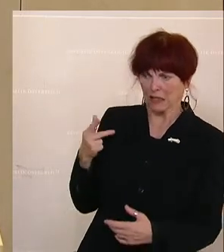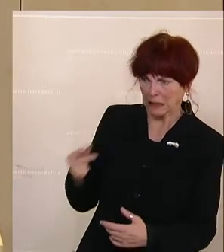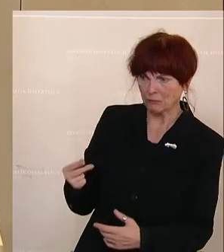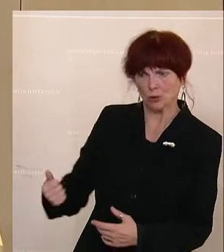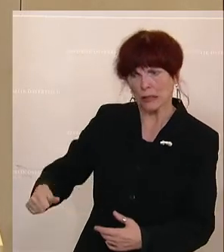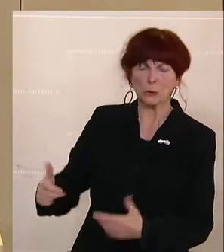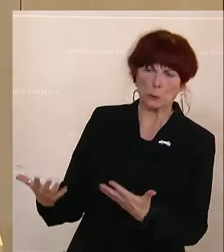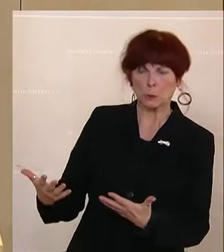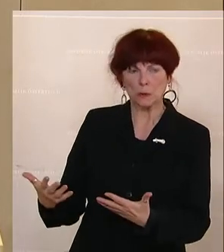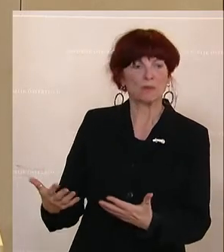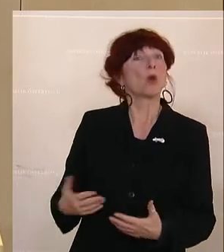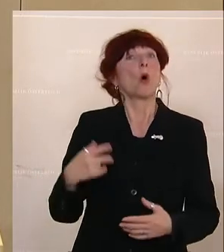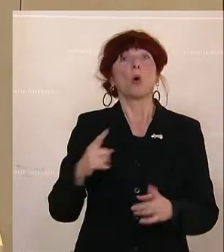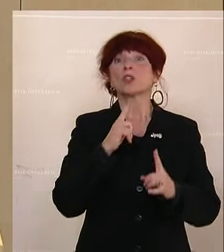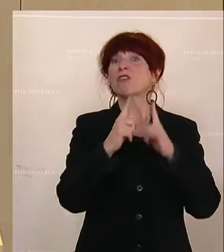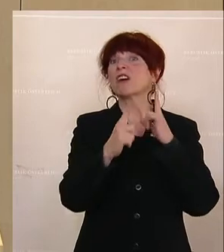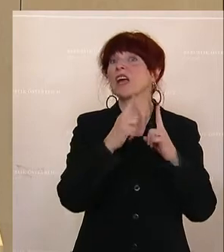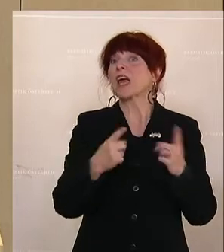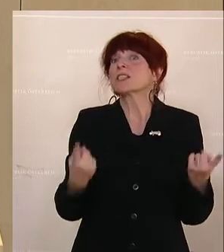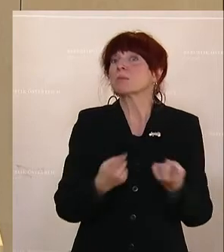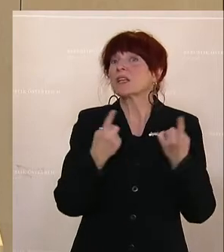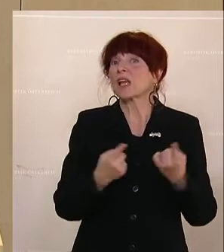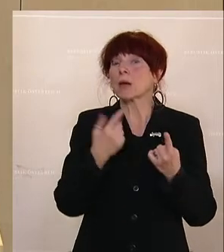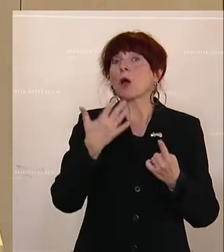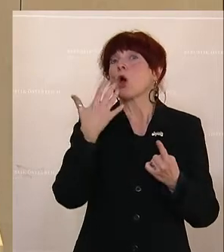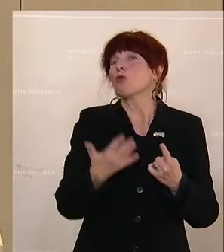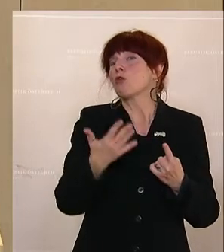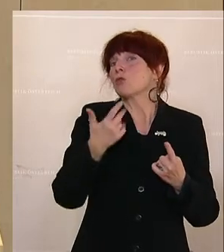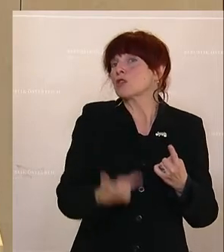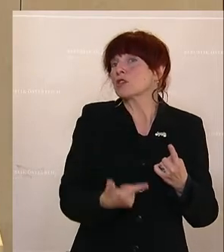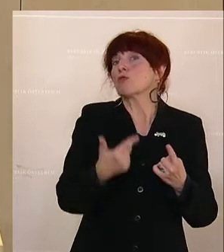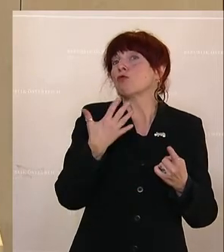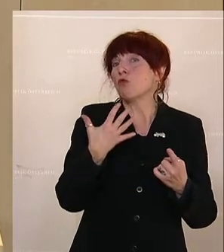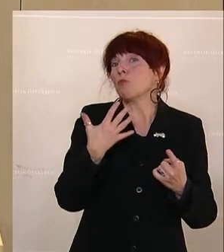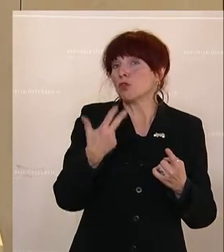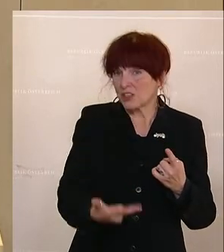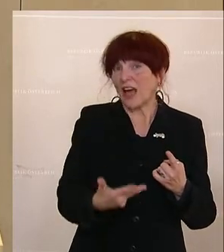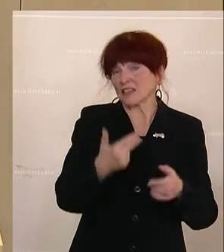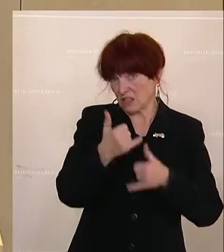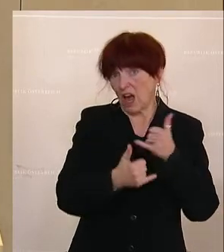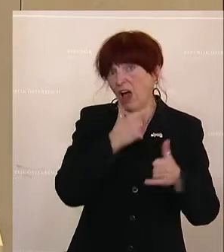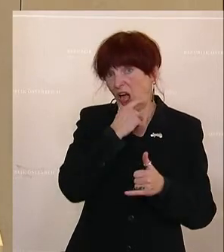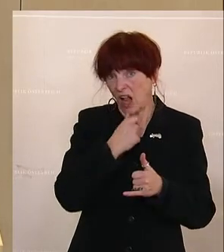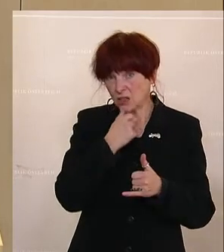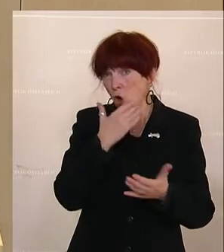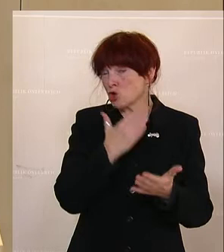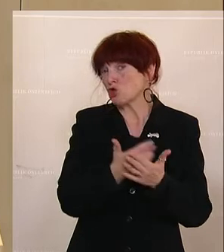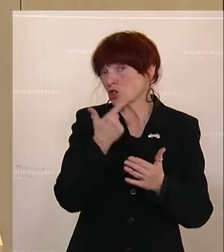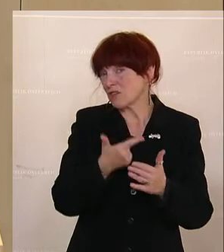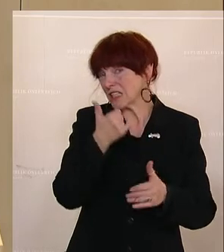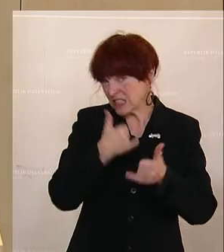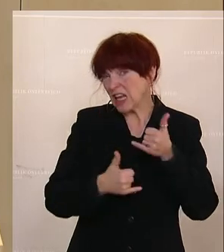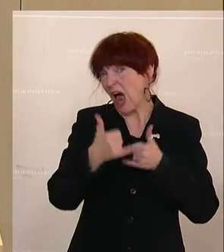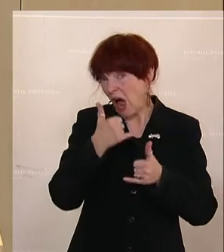gesprochen, erst 35 Jahre, schon 20 harte Arbeitsjahre hinter sich, mit auch gesundheitlichen Schwierigkeiten,